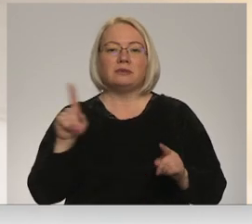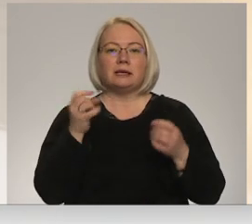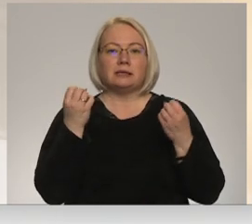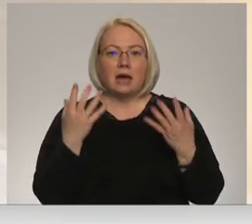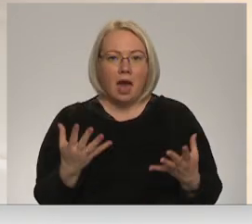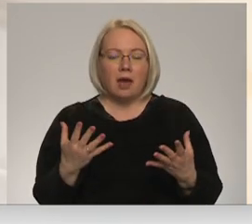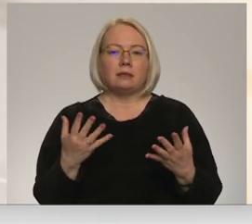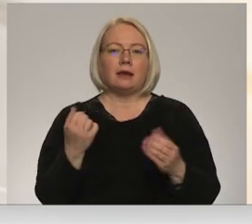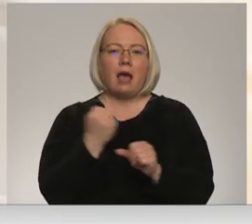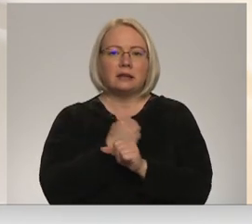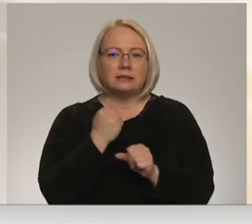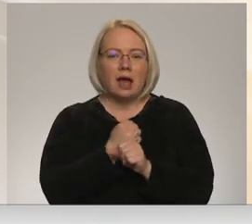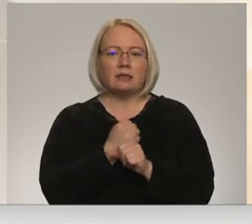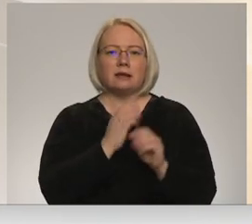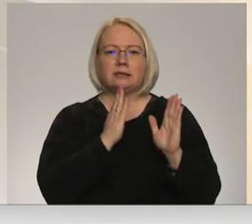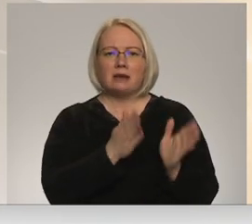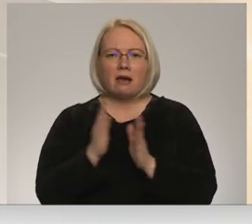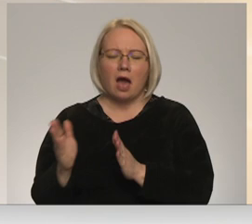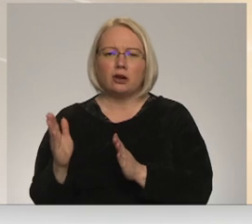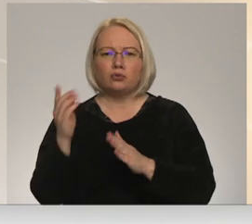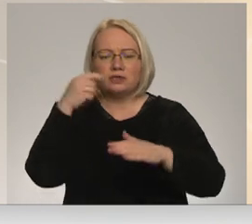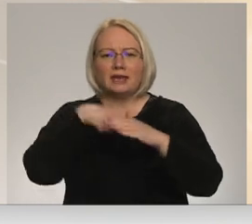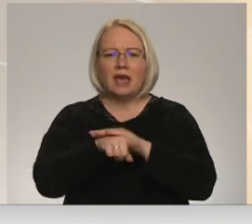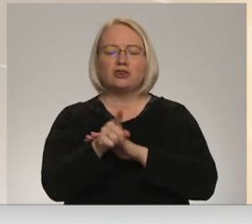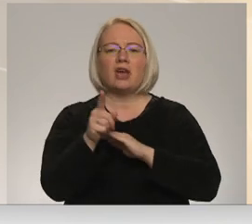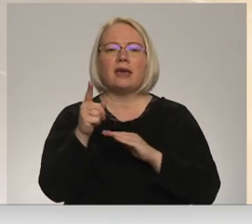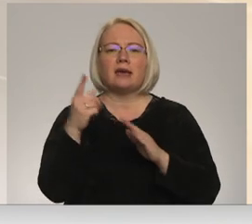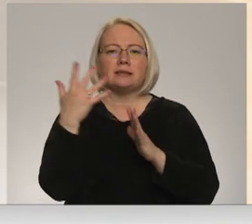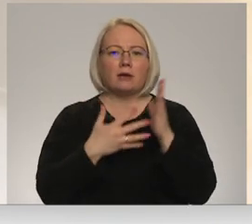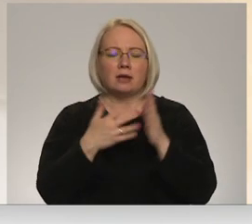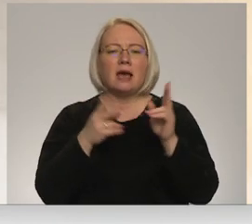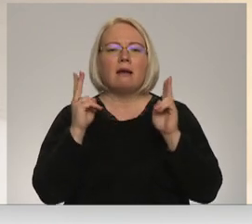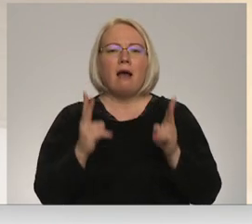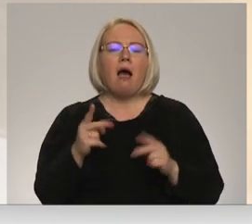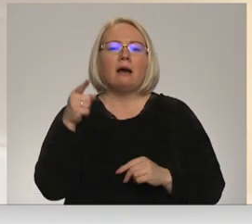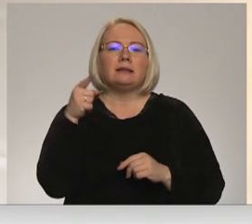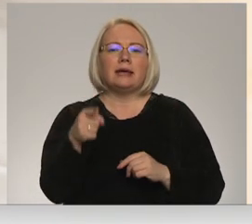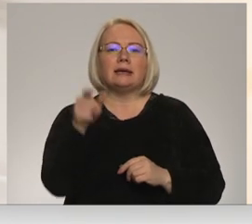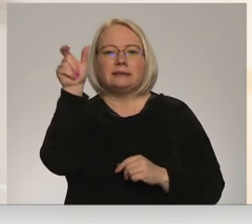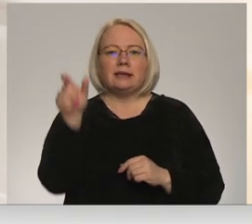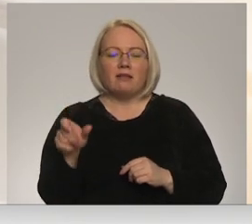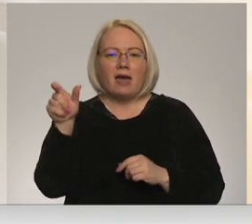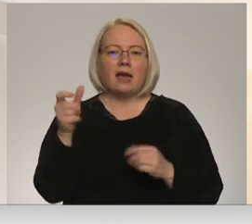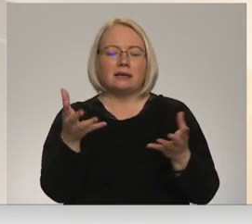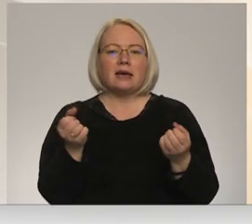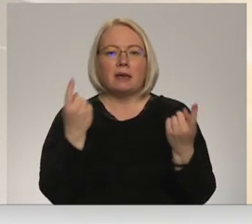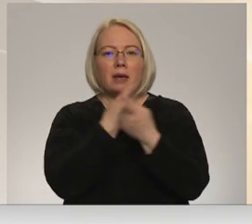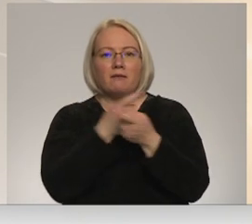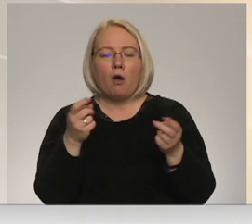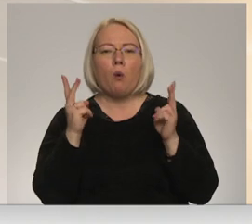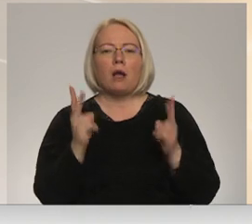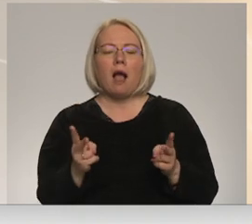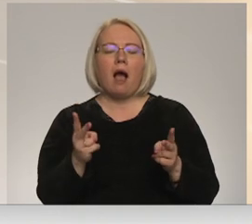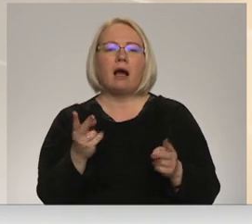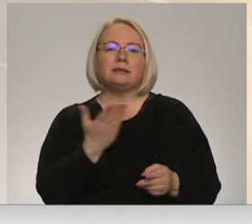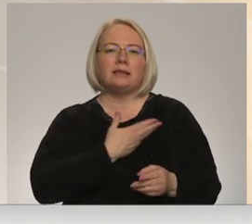atstrādāts, sakārtot iekšējais algoritms, kā šie cilvēki saņem informāciju un tiek izmitināt pašvaldībā.